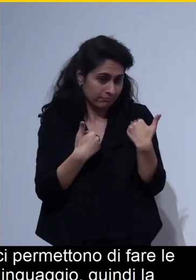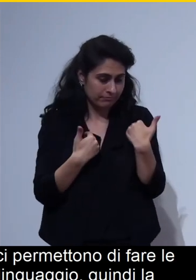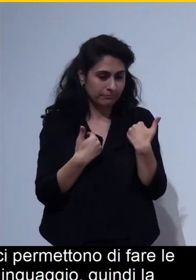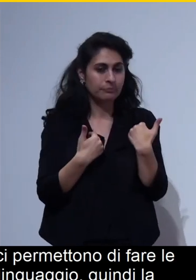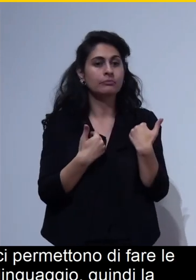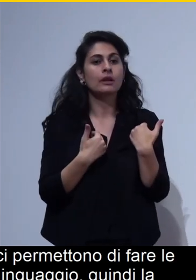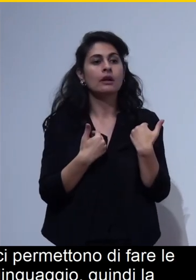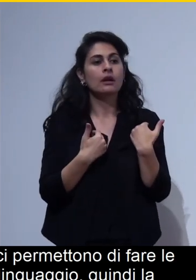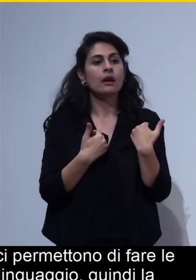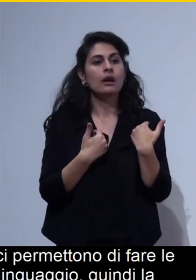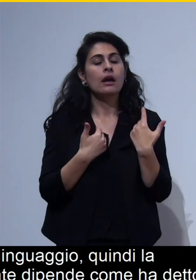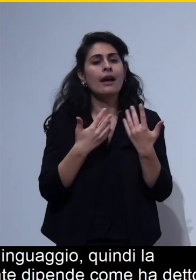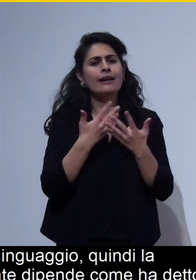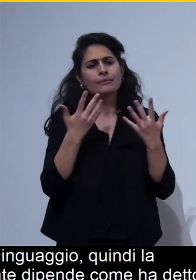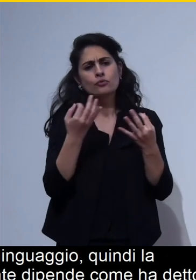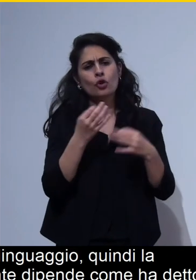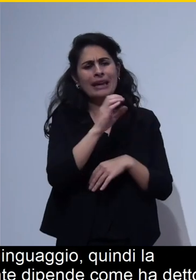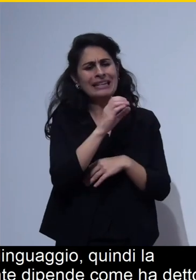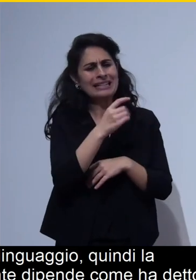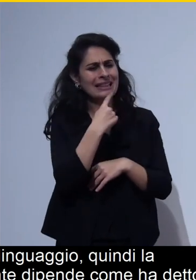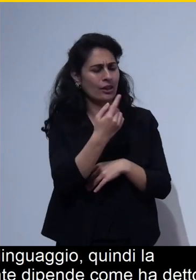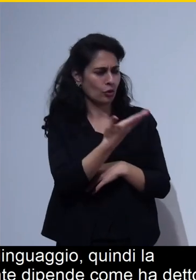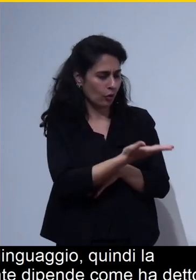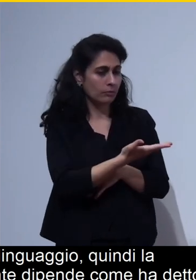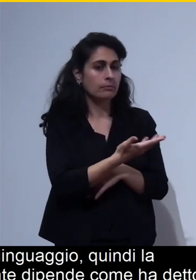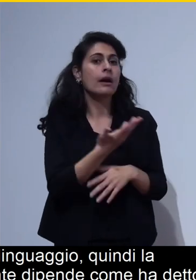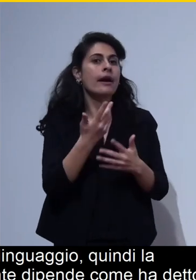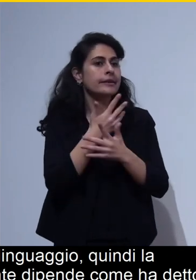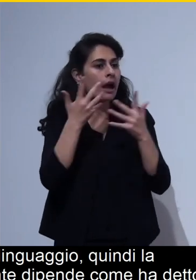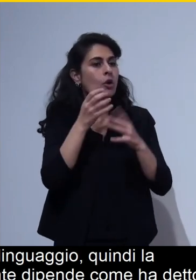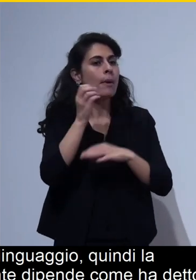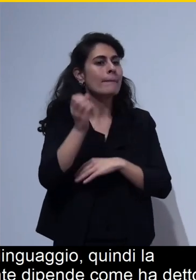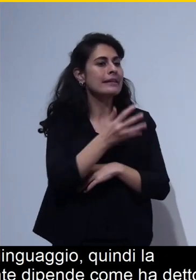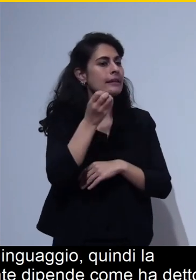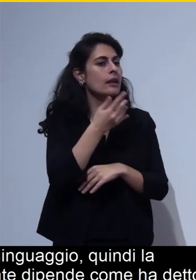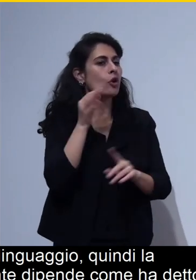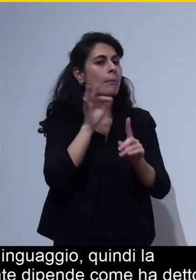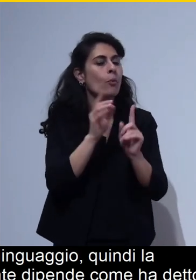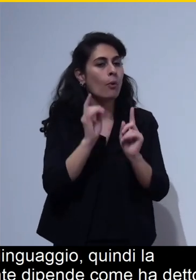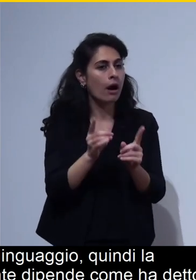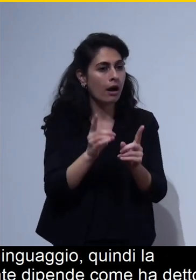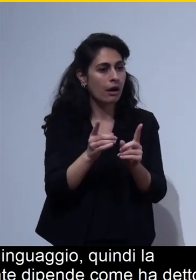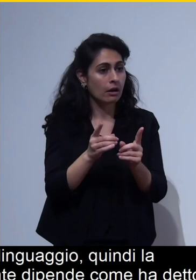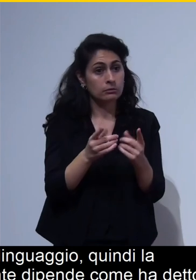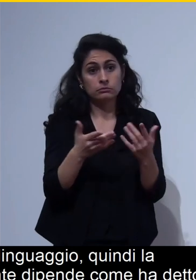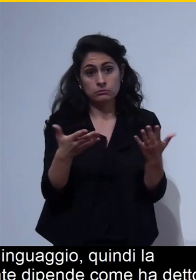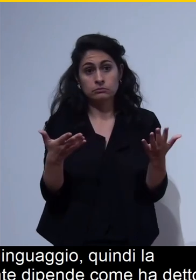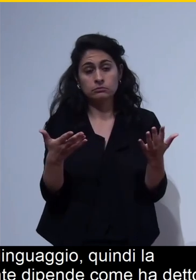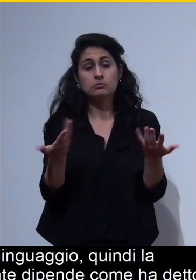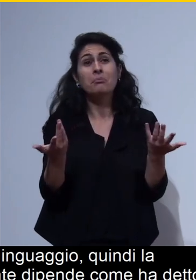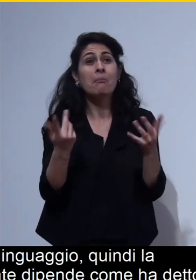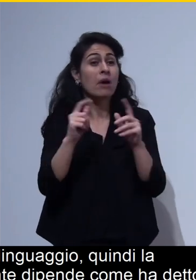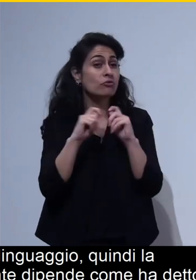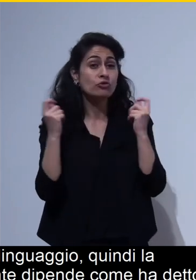'audience per cui state facendo la vostra presentazione ma generalmente diciamo nei lavori quelli